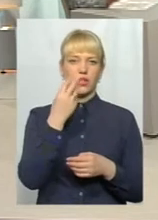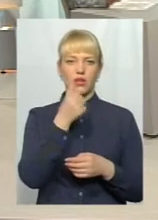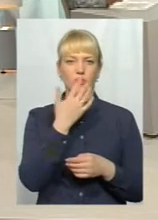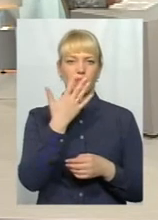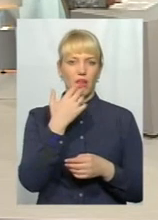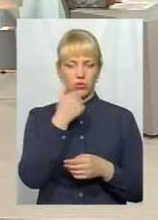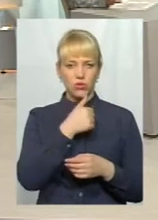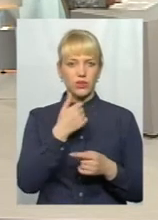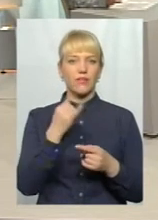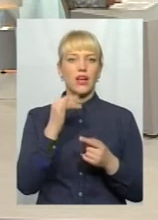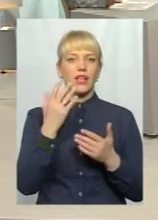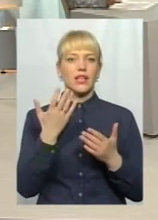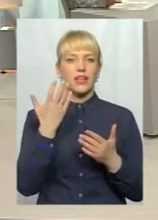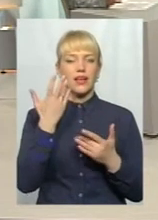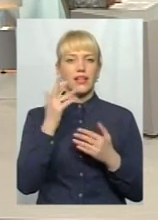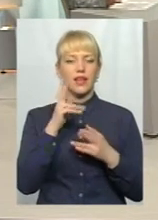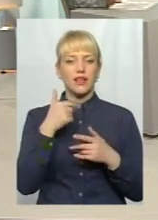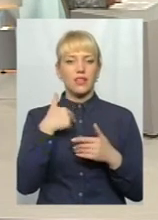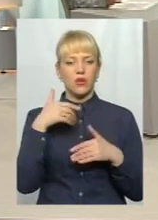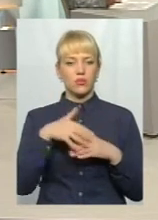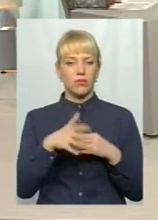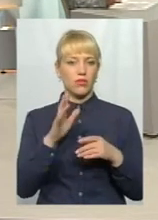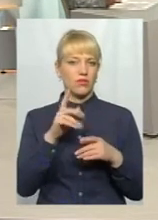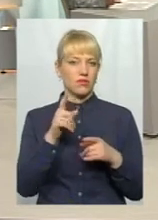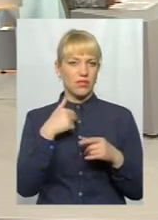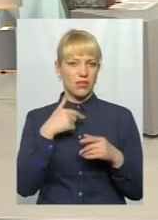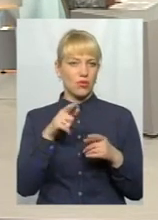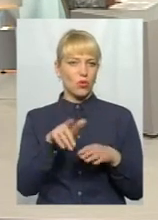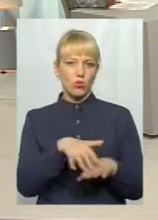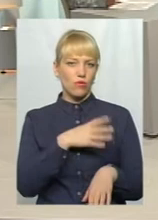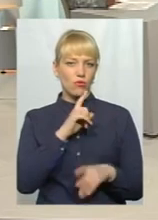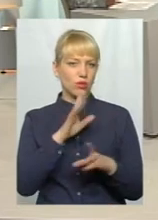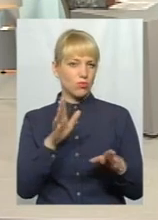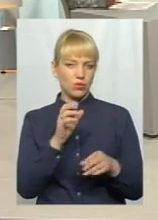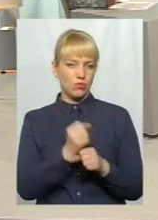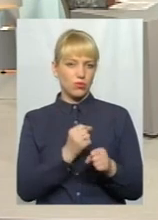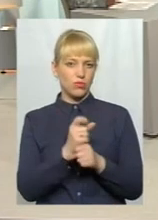ж потім, наскільки я так розумію, вони ж довго не пропрацюють. Тому що Дністра не стане.